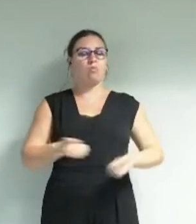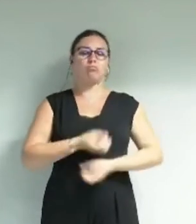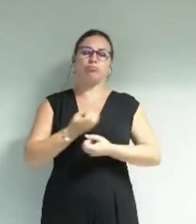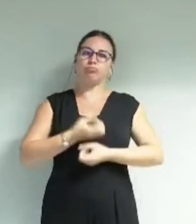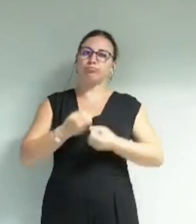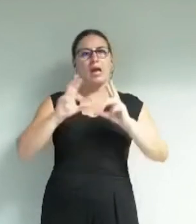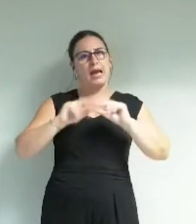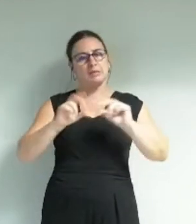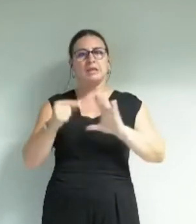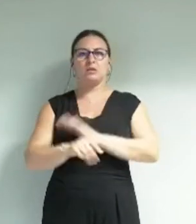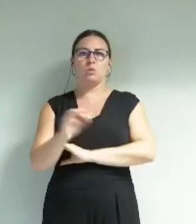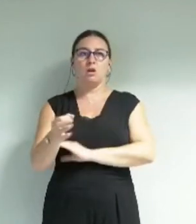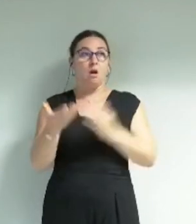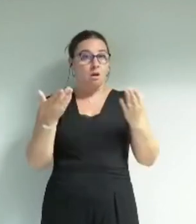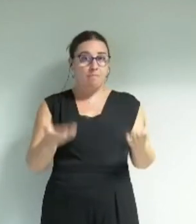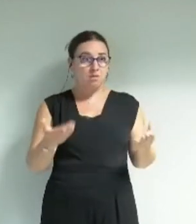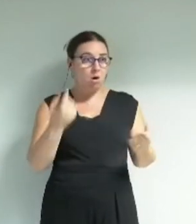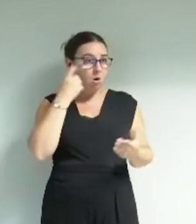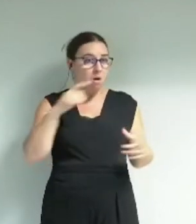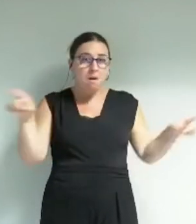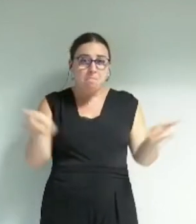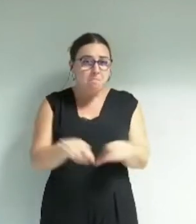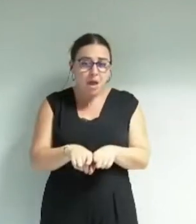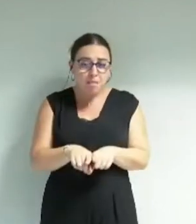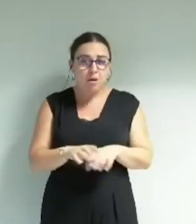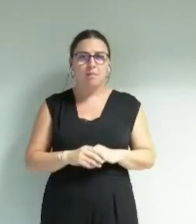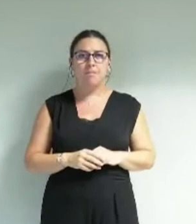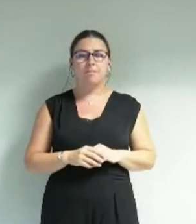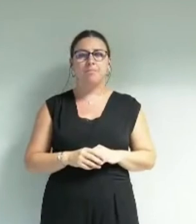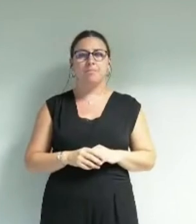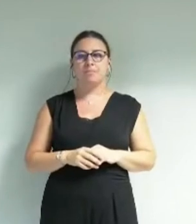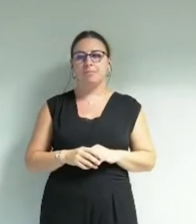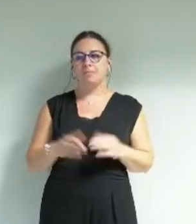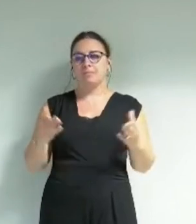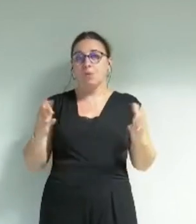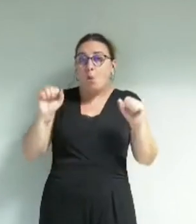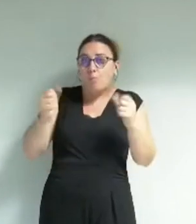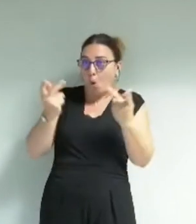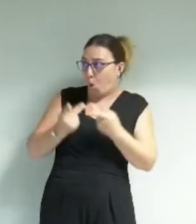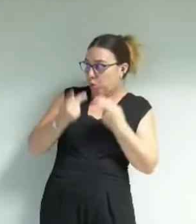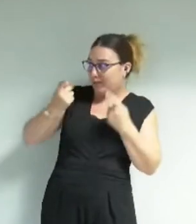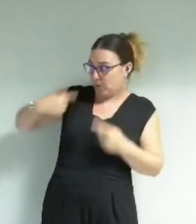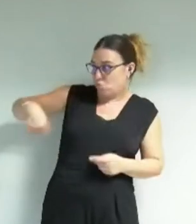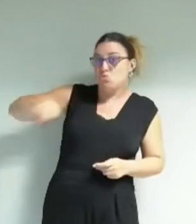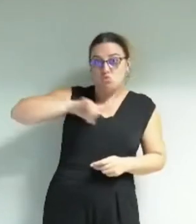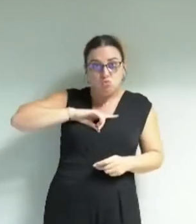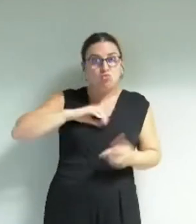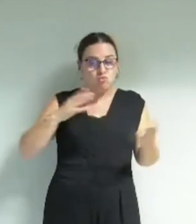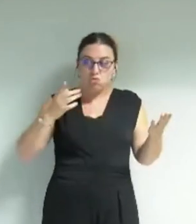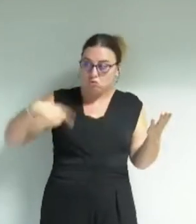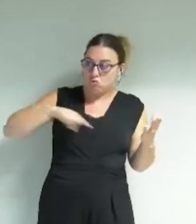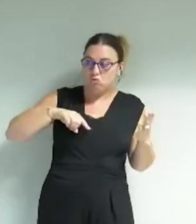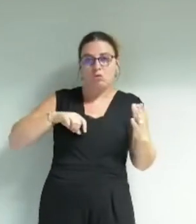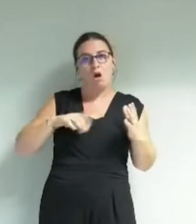explication là aujourd'hui on constate exactement la même chose nous notre intérêt enfin je peux me permettre de parler en nous l